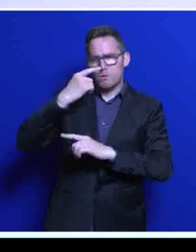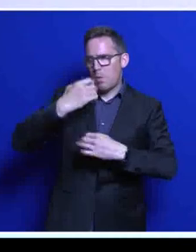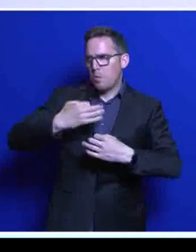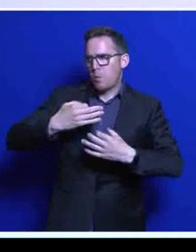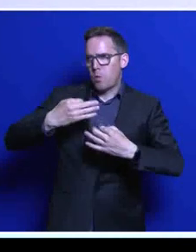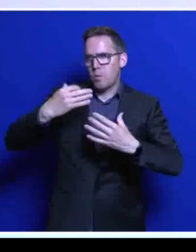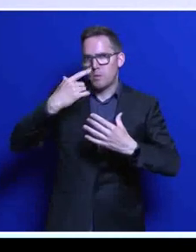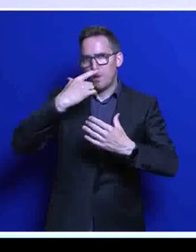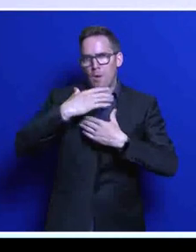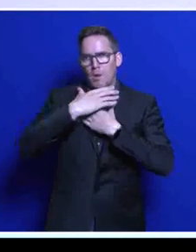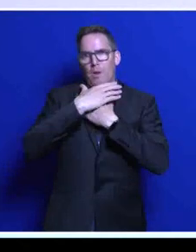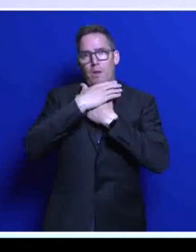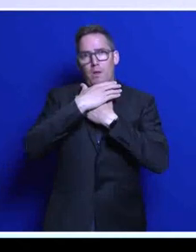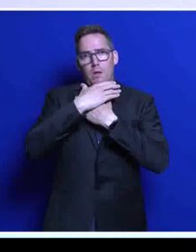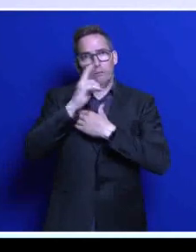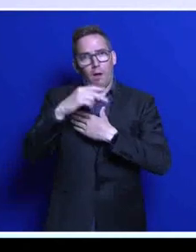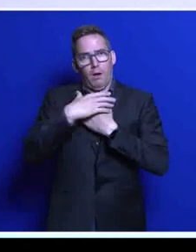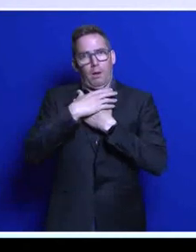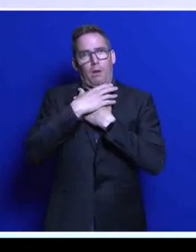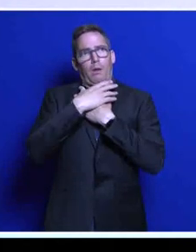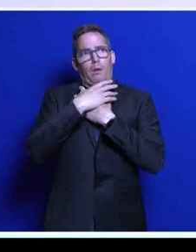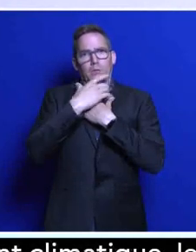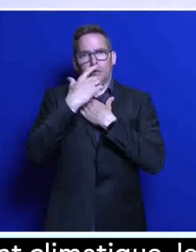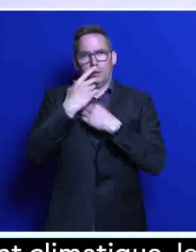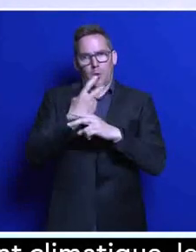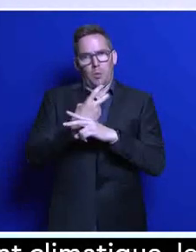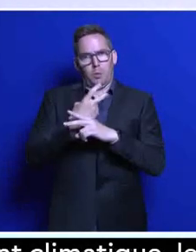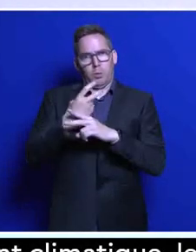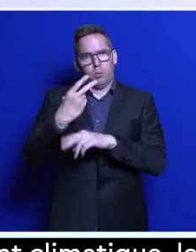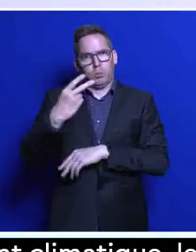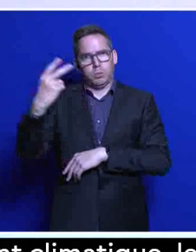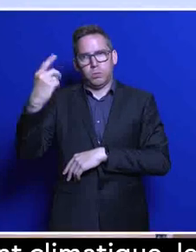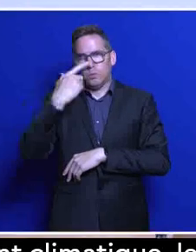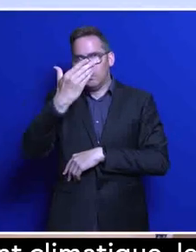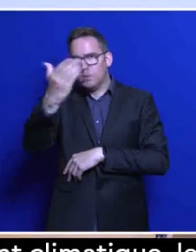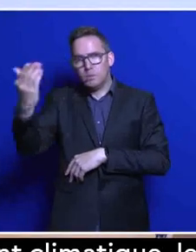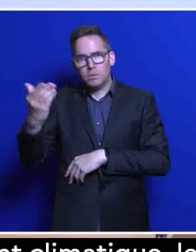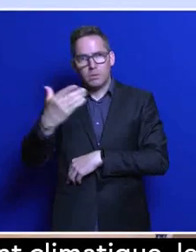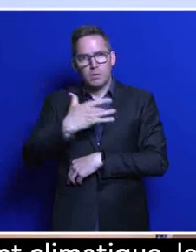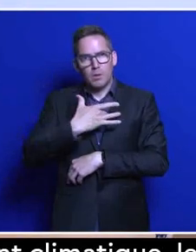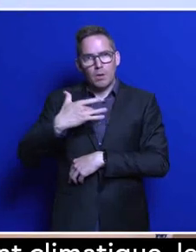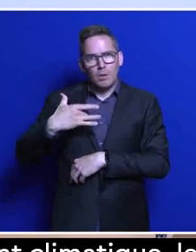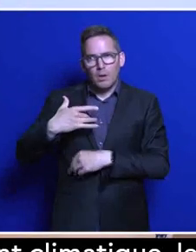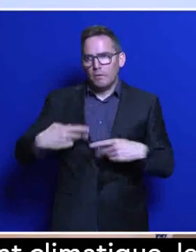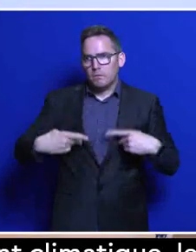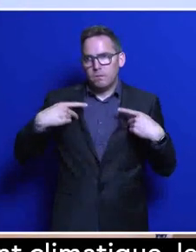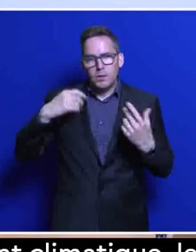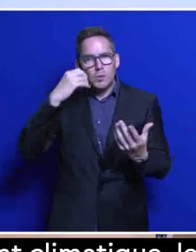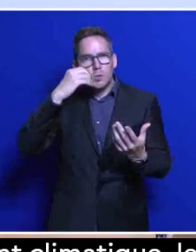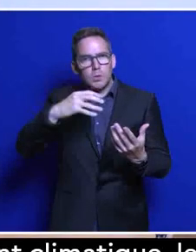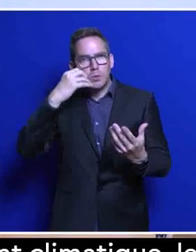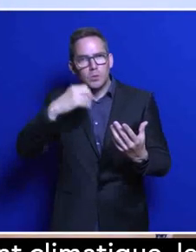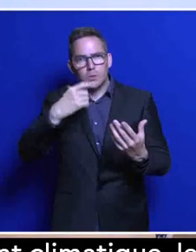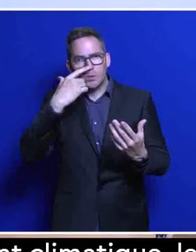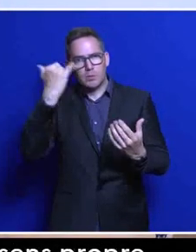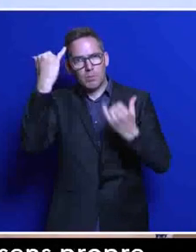au sens propre comme au sens figuré. Il nous menace. Il menace notre santé. Il menace nos vies quotidiennes. Il menace le bien